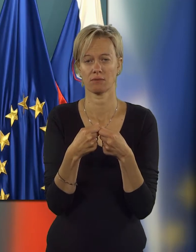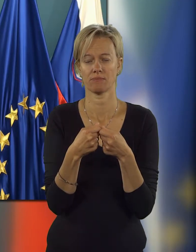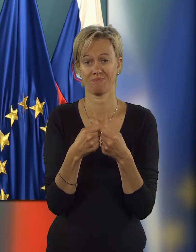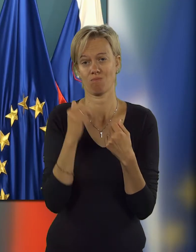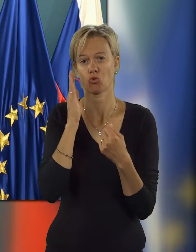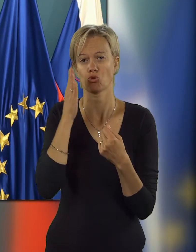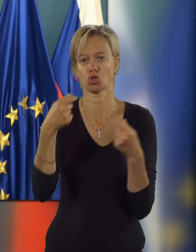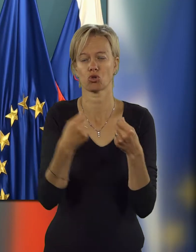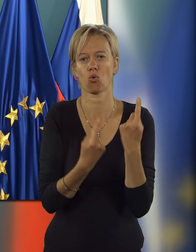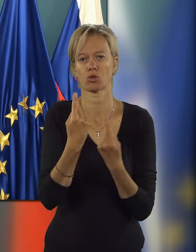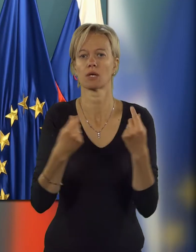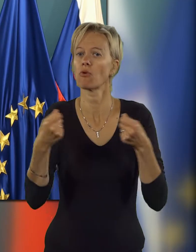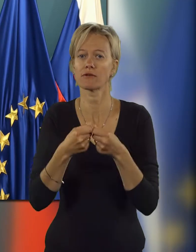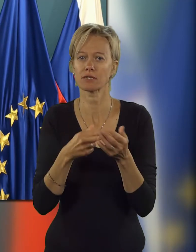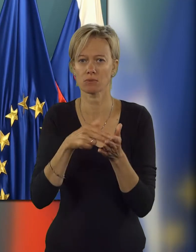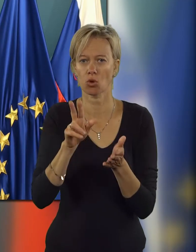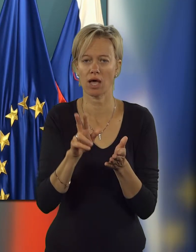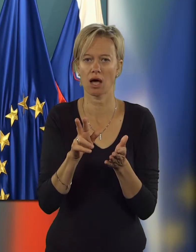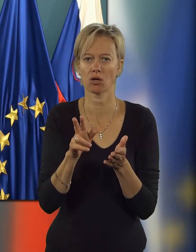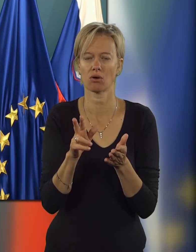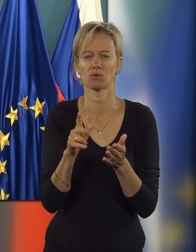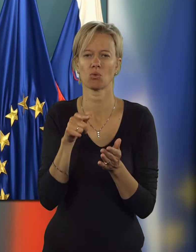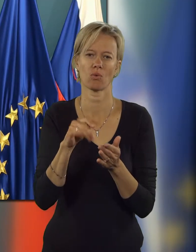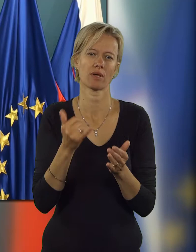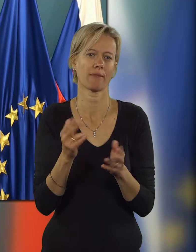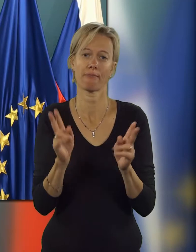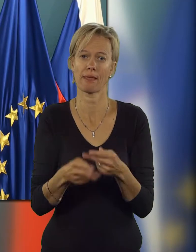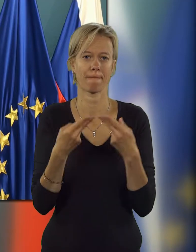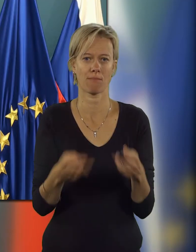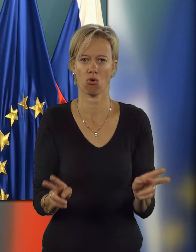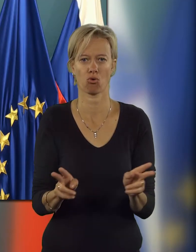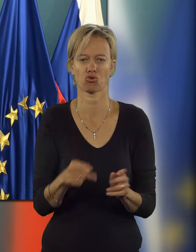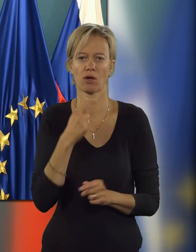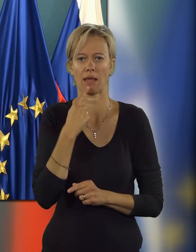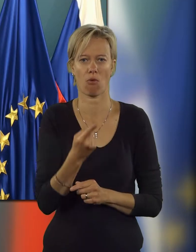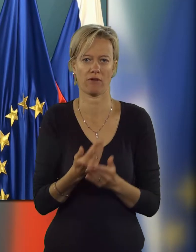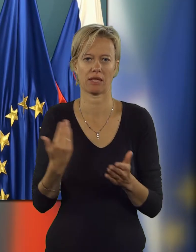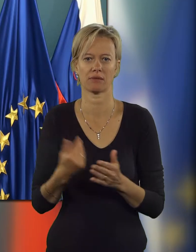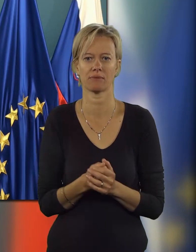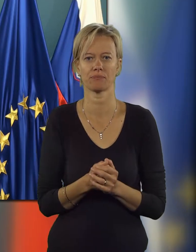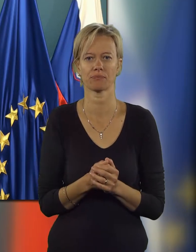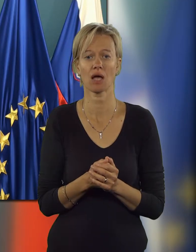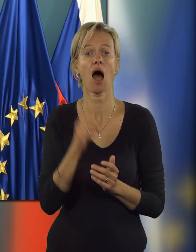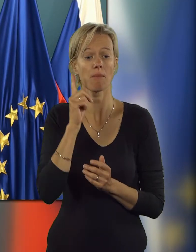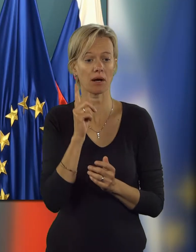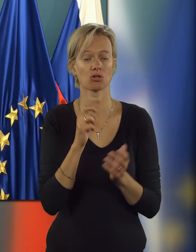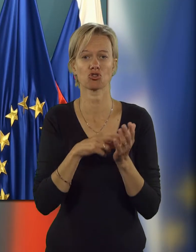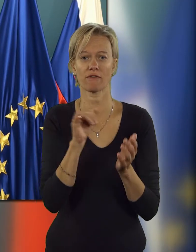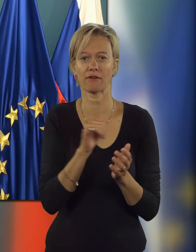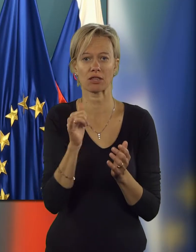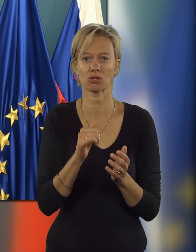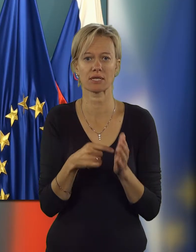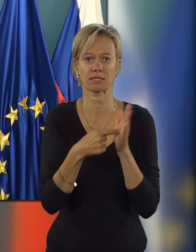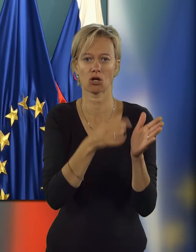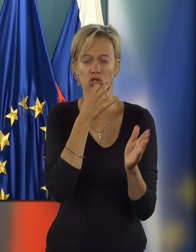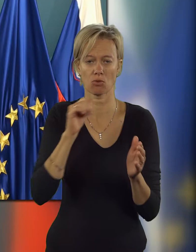bodoči dogodki povezani z prodajo, je nemogoče napovedati. Ampak še vsak je se izkazalo, da,